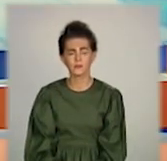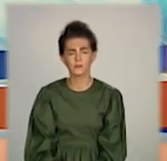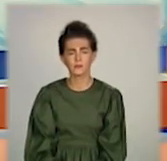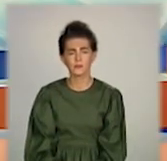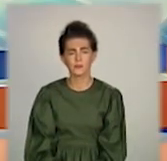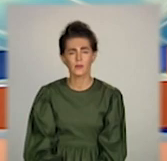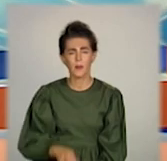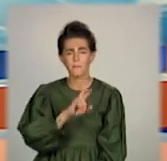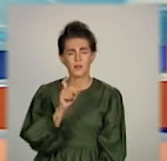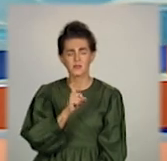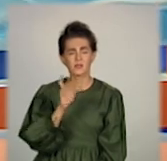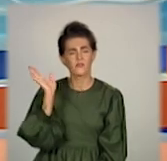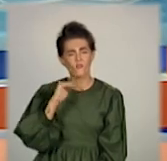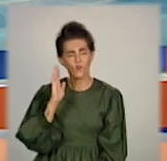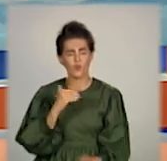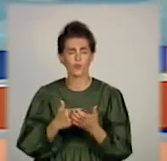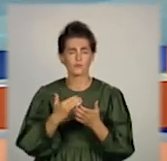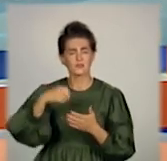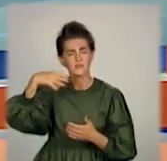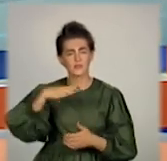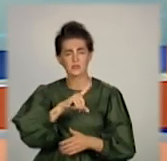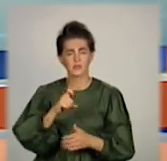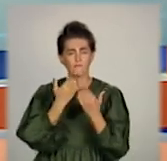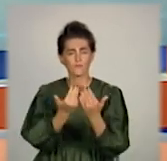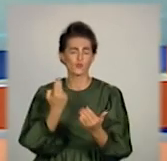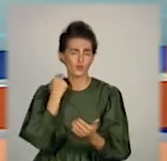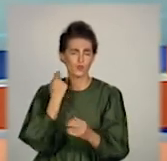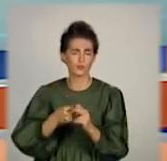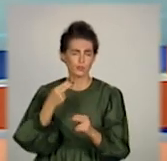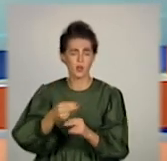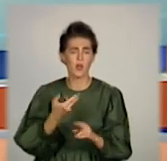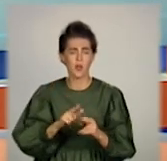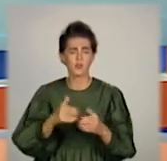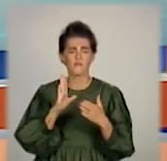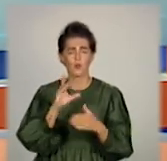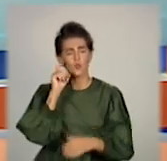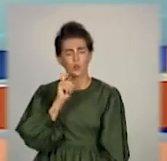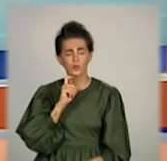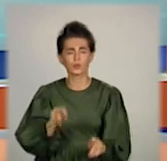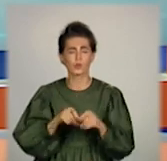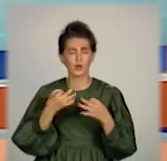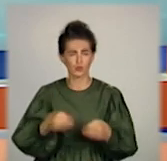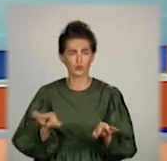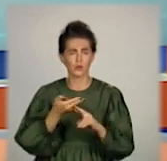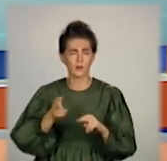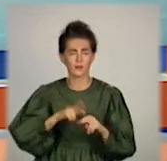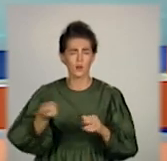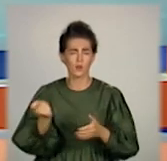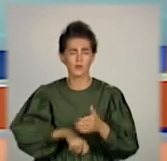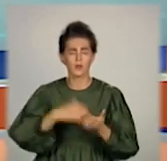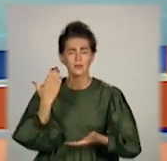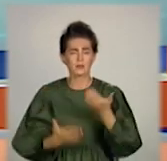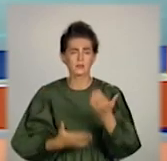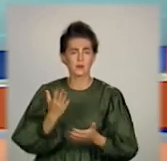Без води чи світла. Заборги в Україні знову дозволили відключати абонентів від послуг, якщо ті завинили